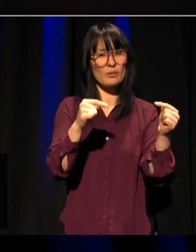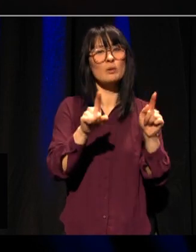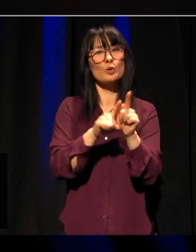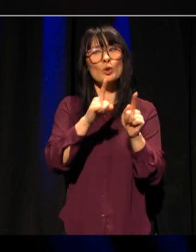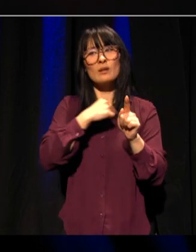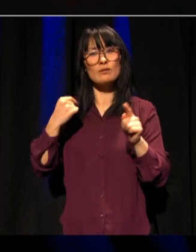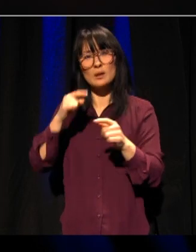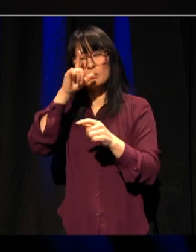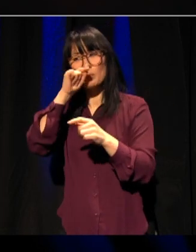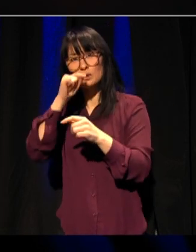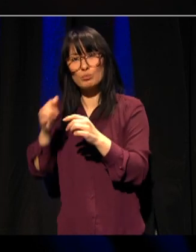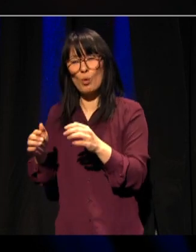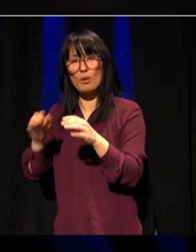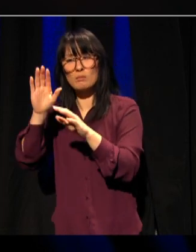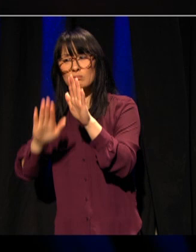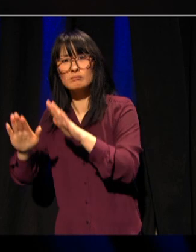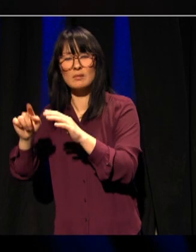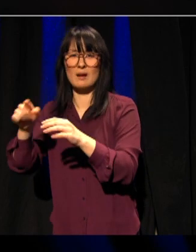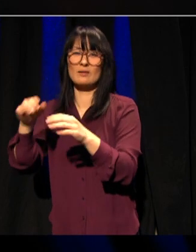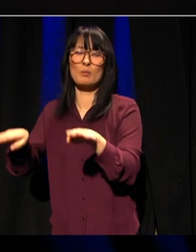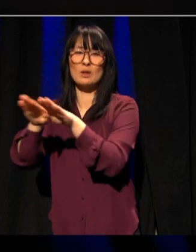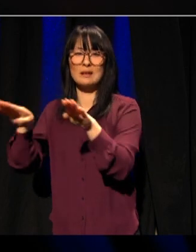Det er skjørere enn vi liker å tro.